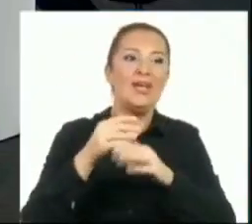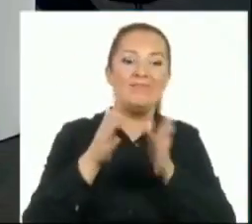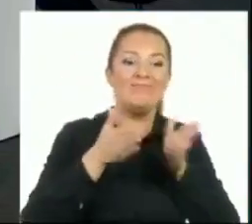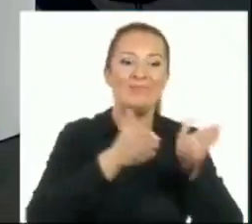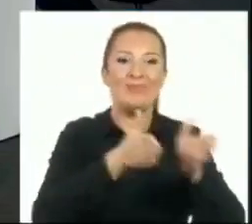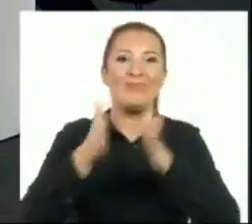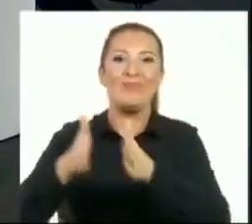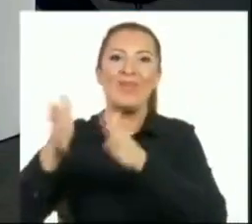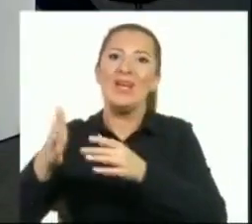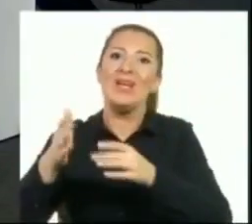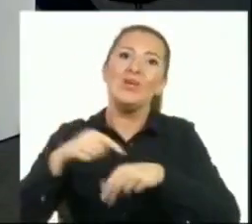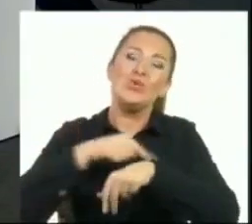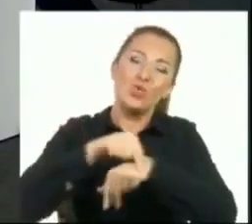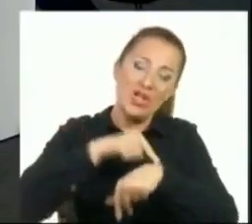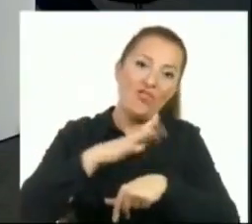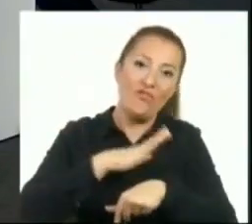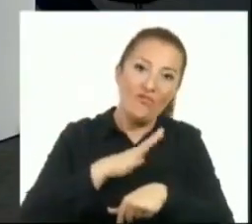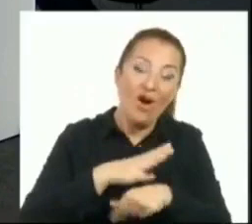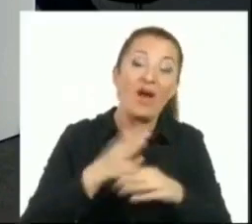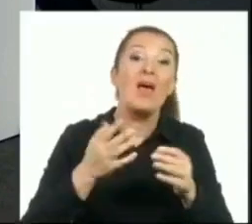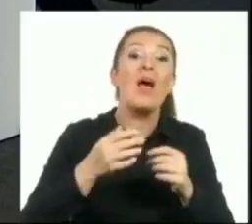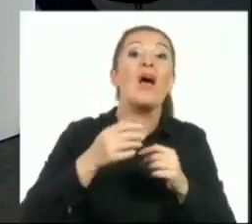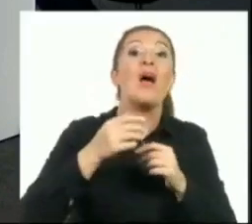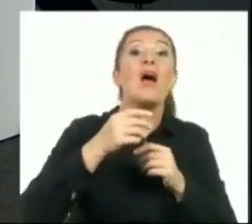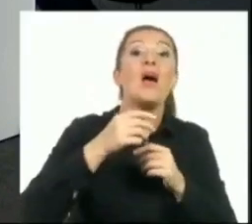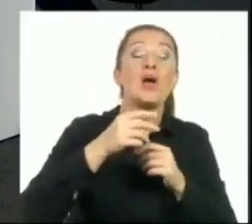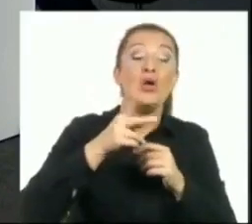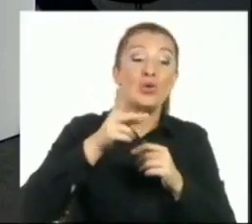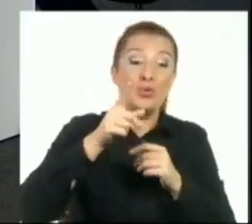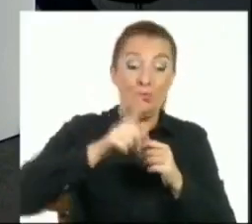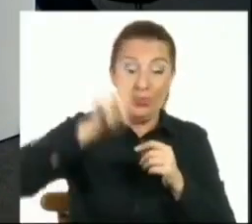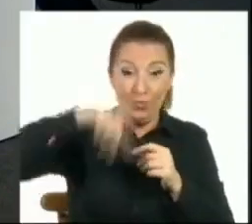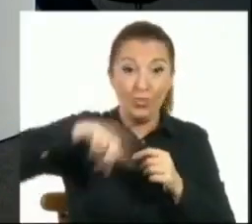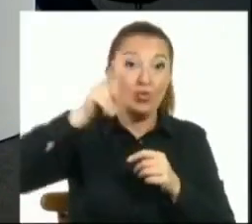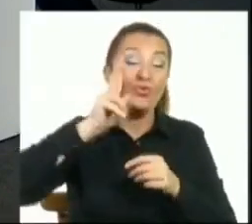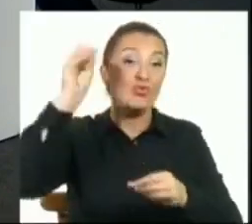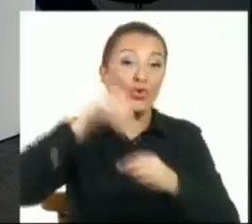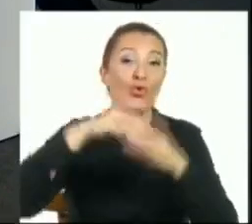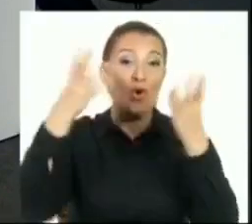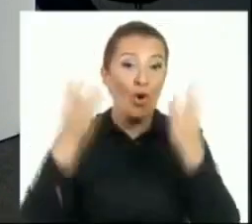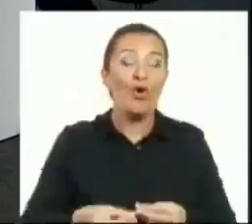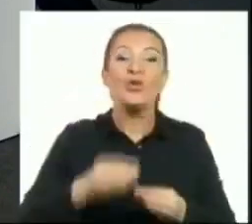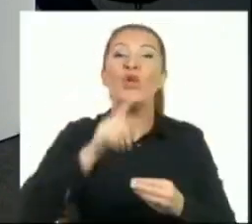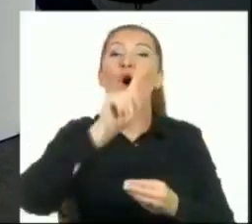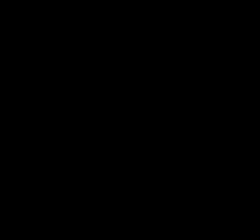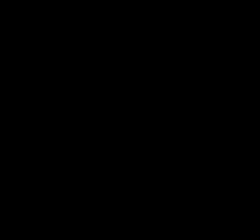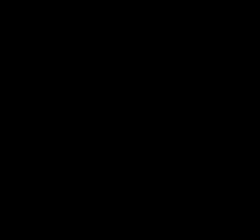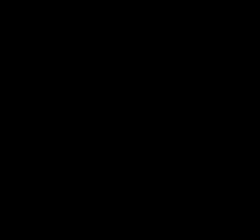.057 oyla başlayan süreç günün sonunda 13.729'a indi.